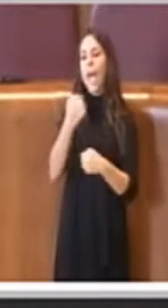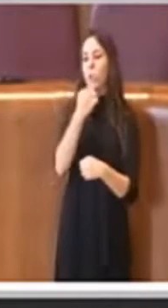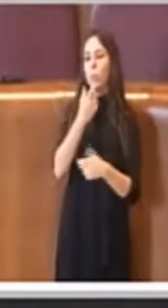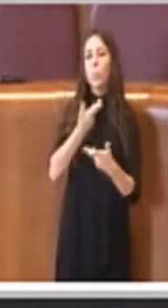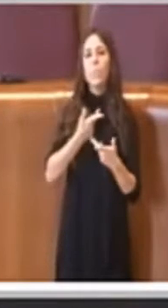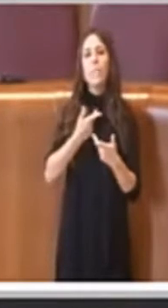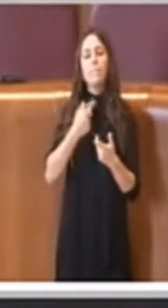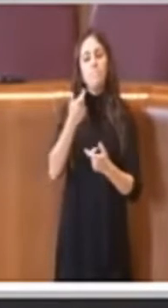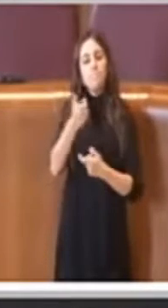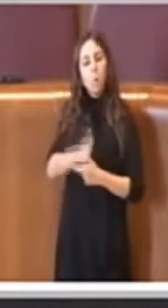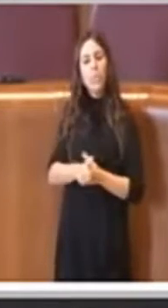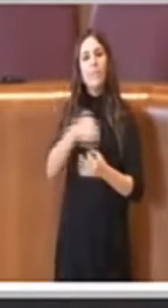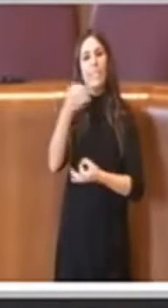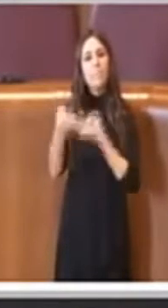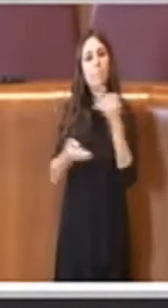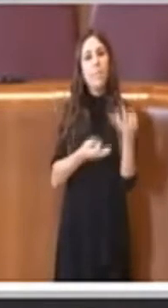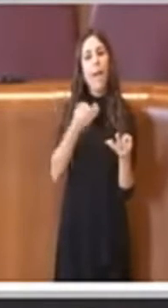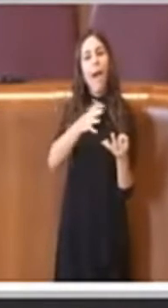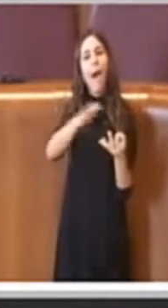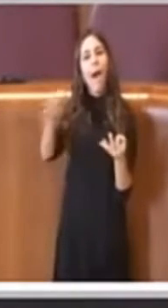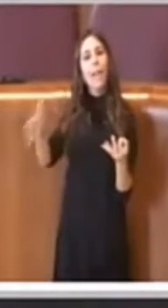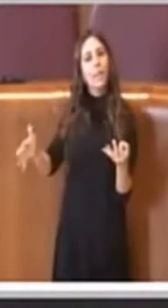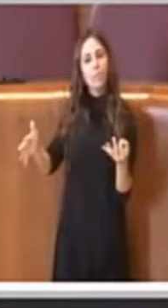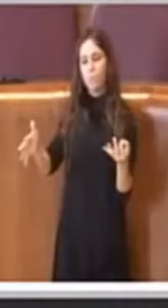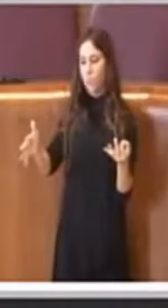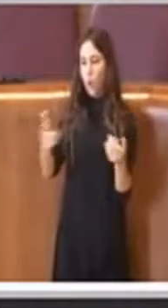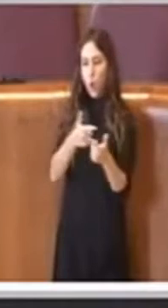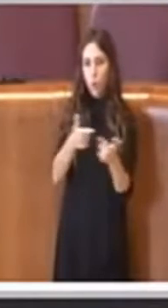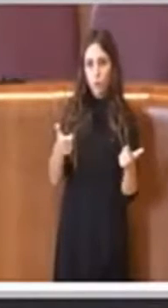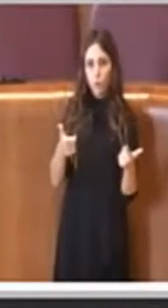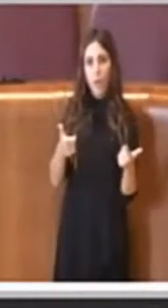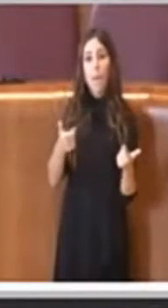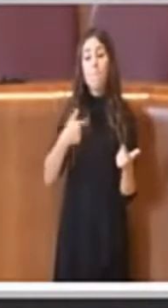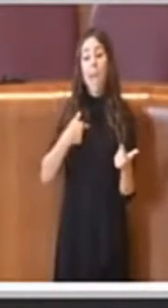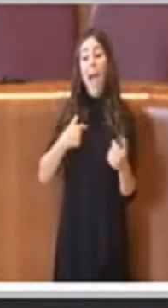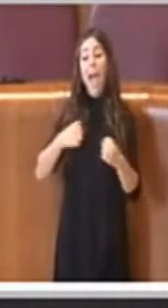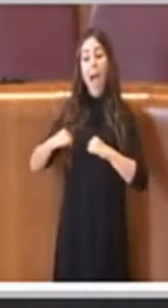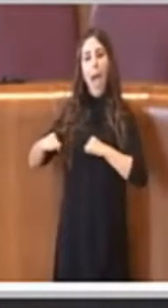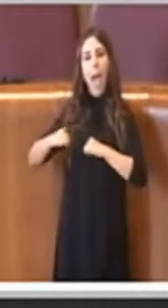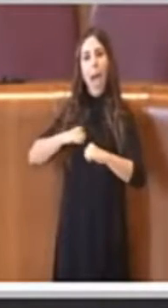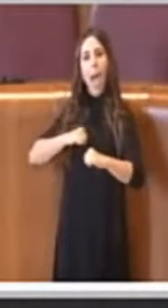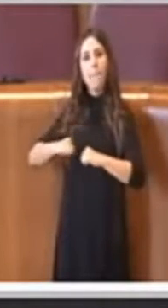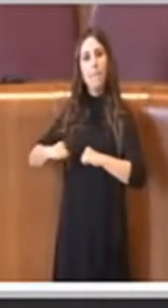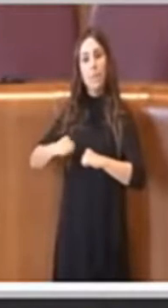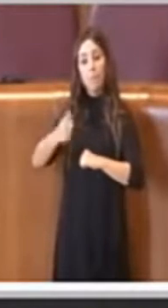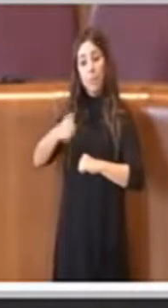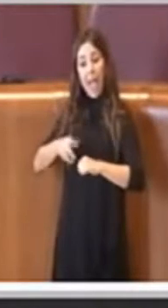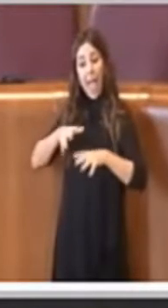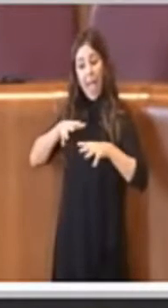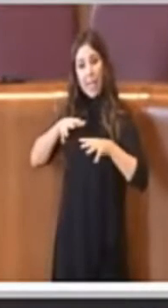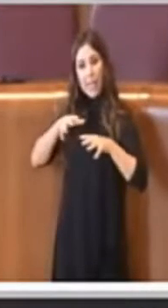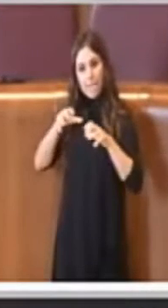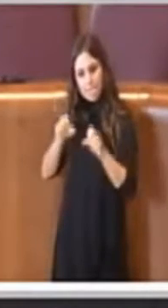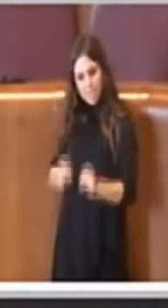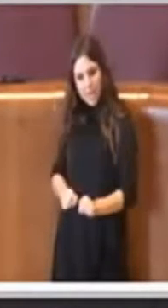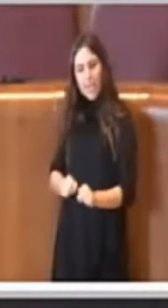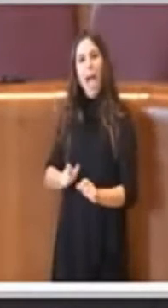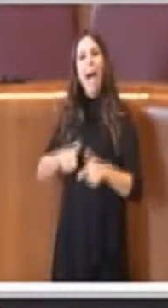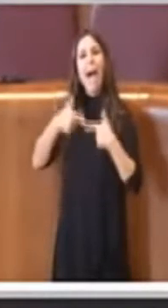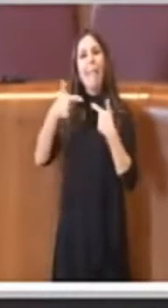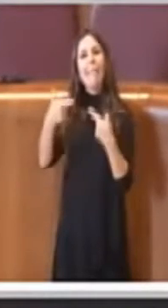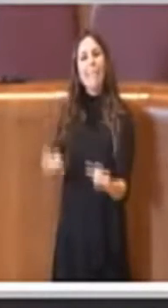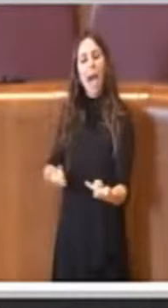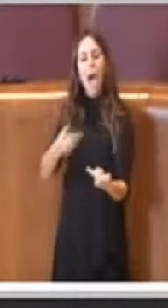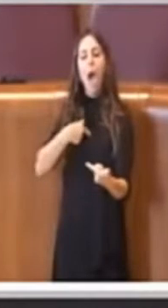sono, l'impegno di questa amministrazione per il rispetto degli animali è un